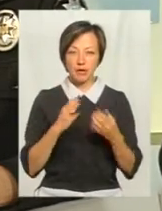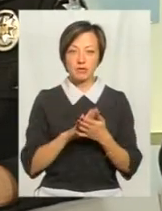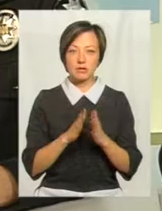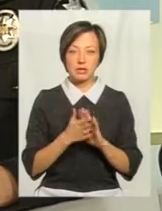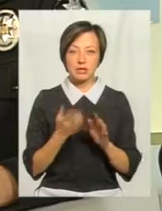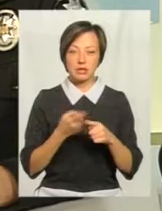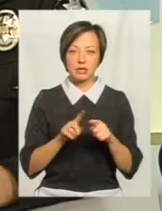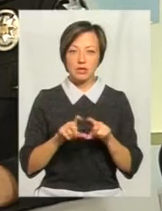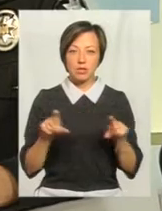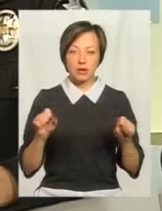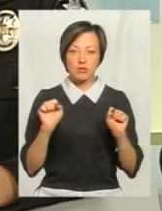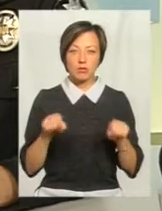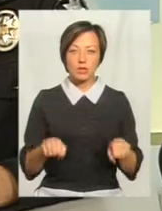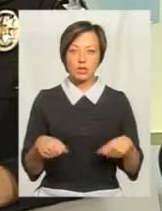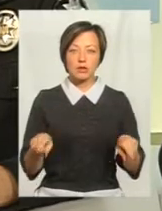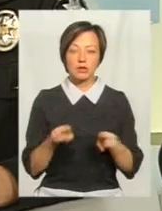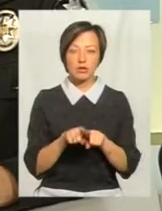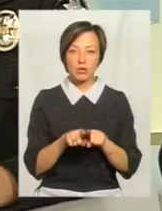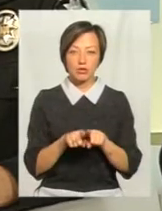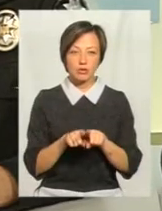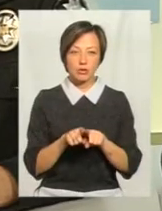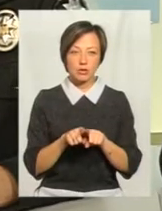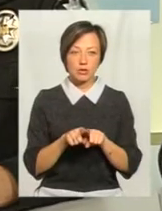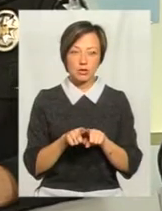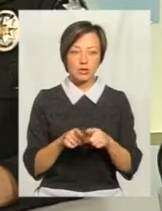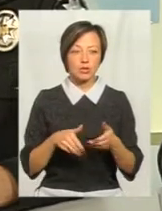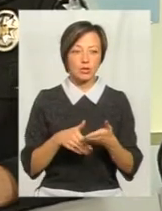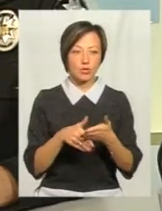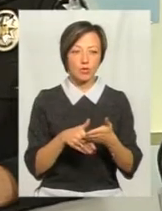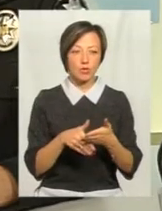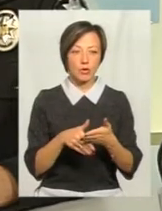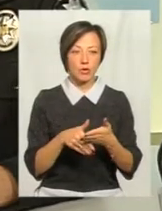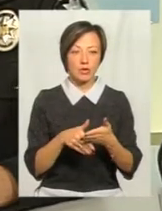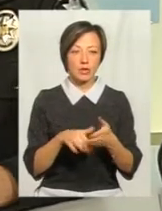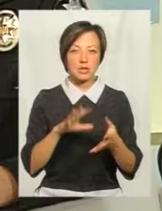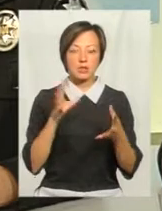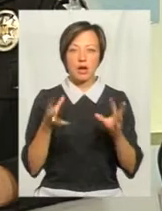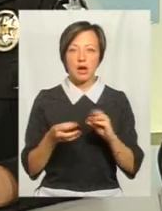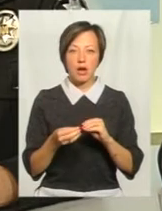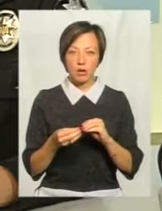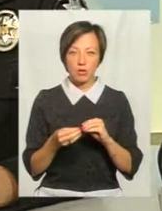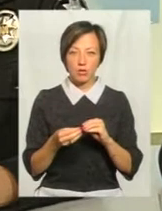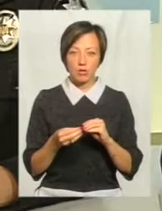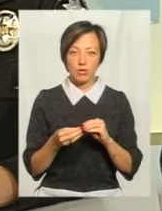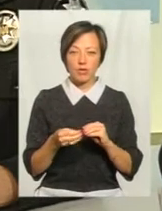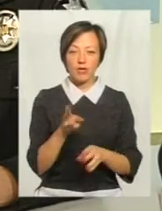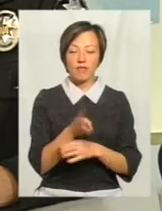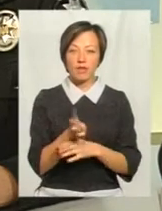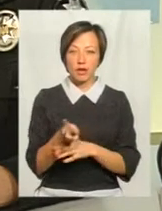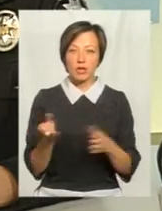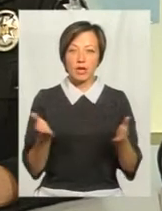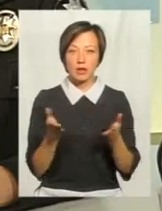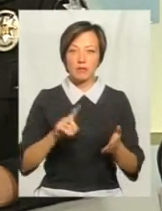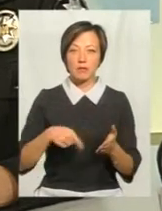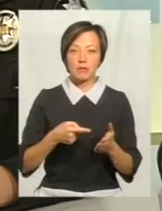на даний об'єктах можна. Також за допомогою загального відео, яке в